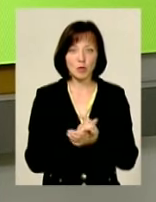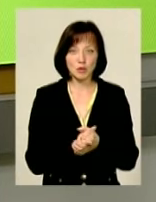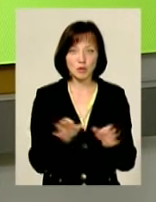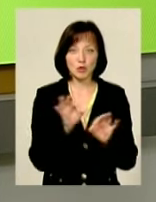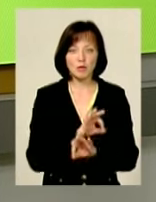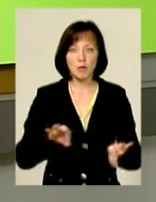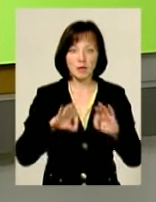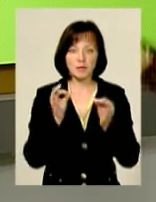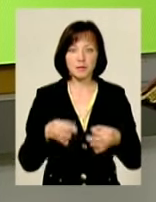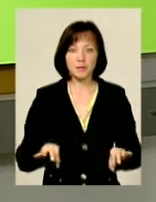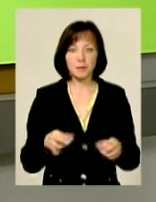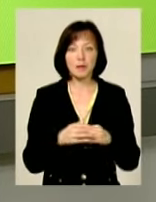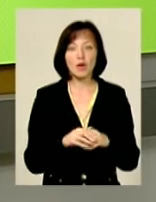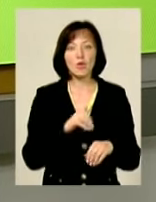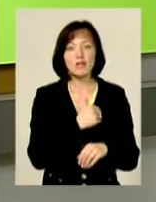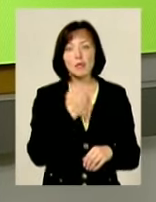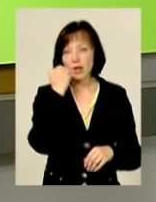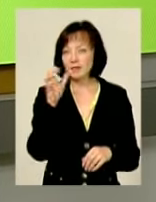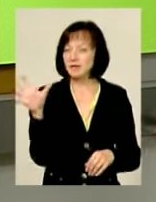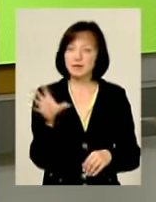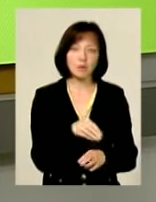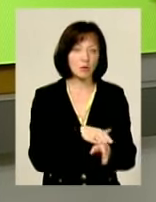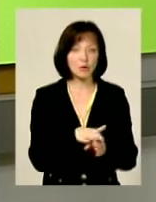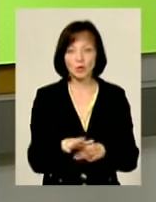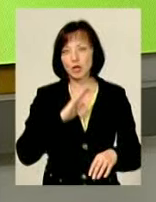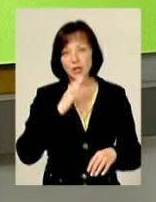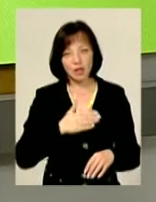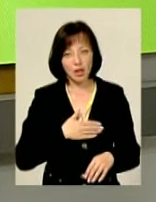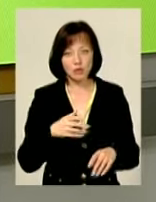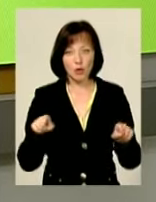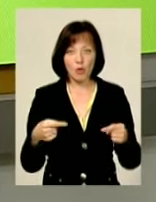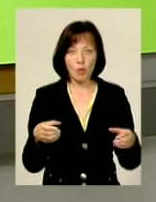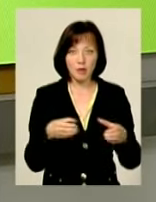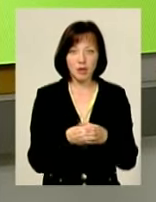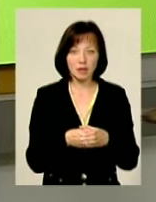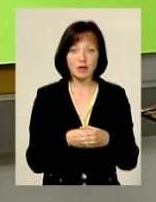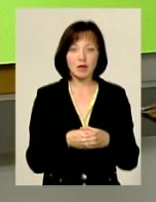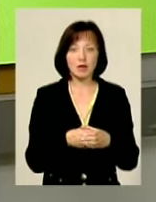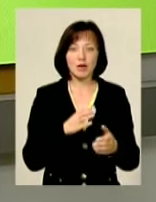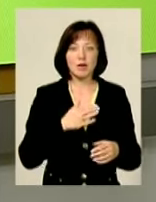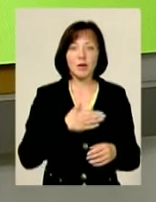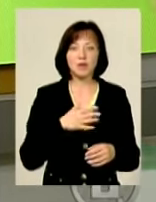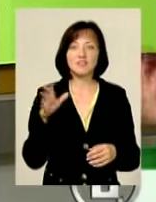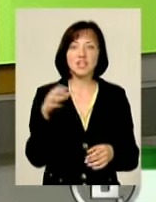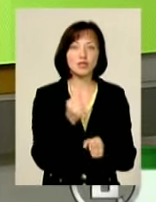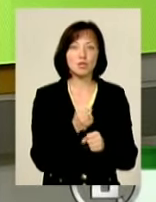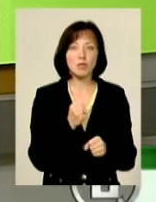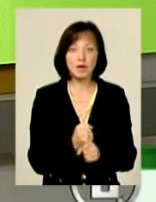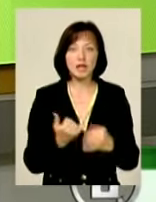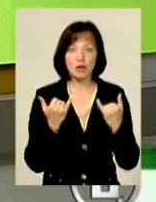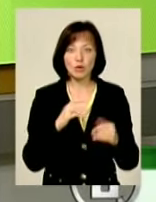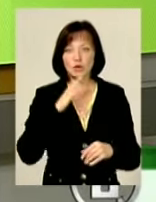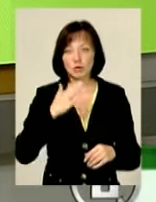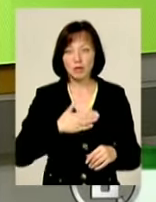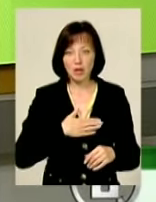із чудовим мистецтвом. Я ще раз хотів би подякувати всім, абсолютно всім, і нашому органітету, моєму любимому колективі, за те, що все зробили для того, щоб в